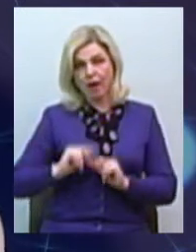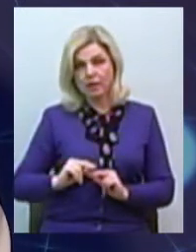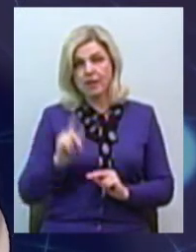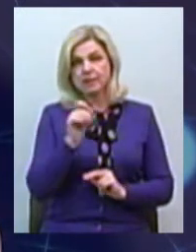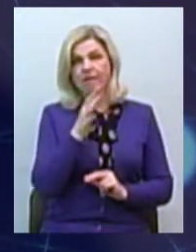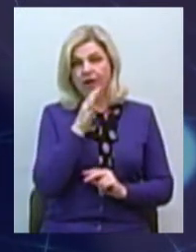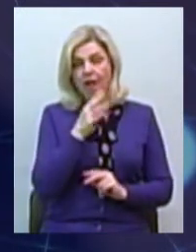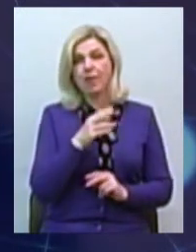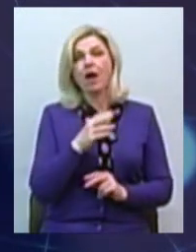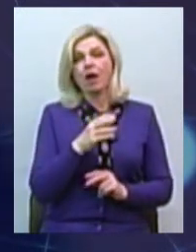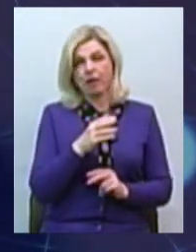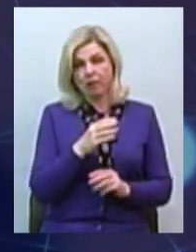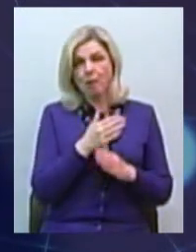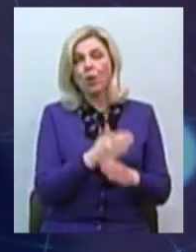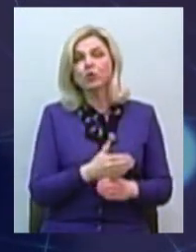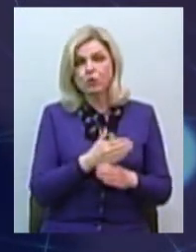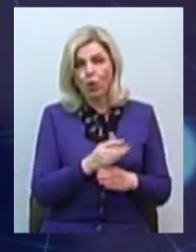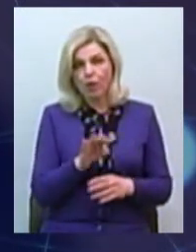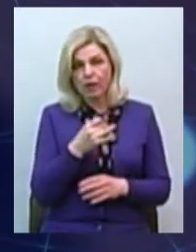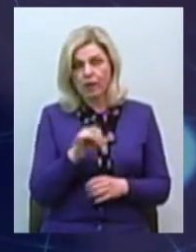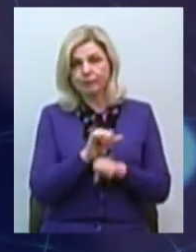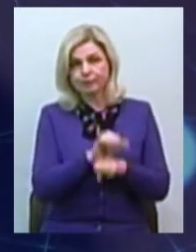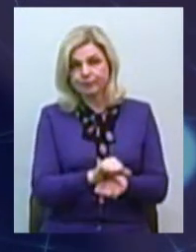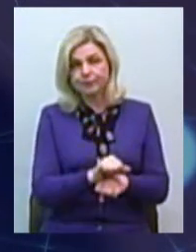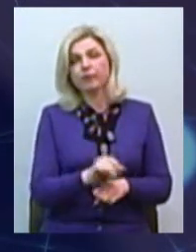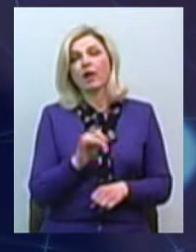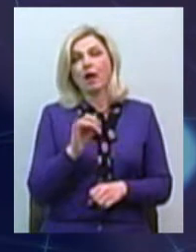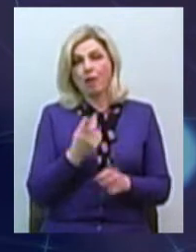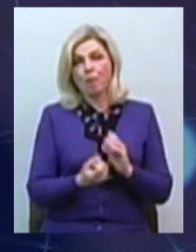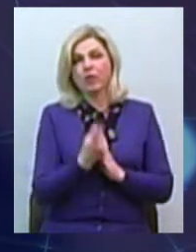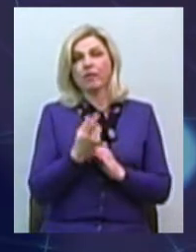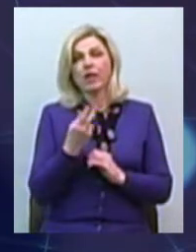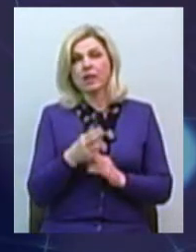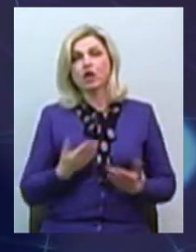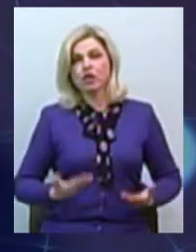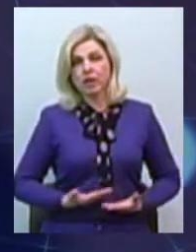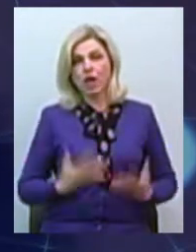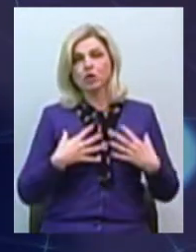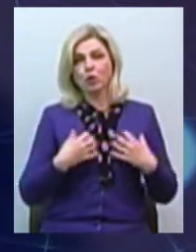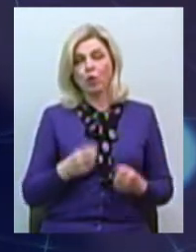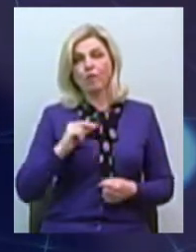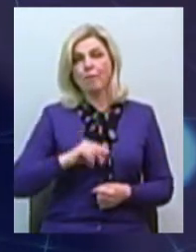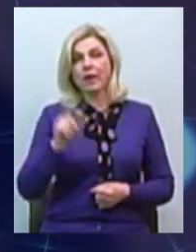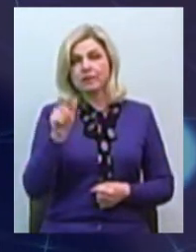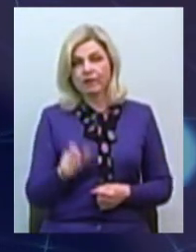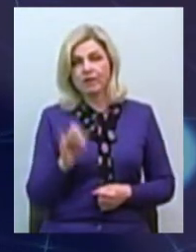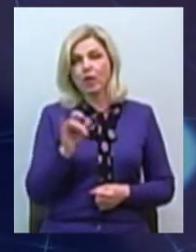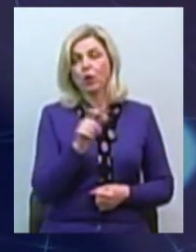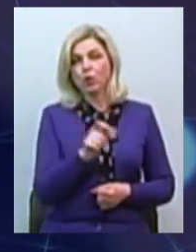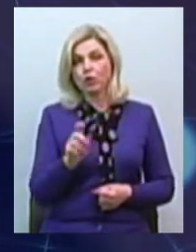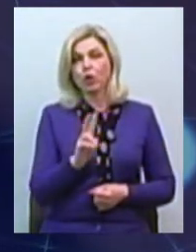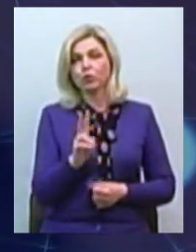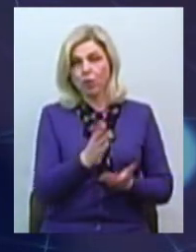простою, коли виникла виробнича ситуація небезпечна для життя та здоров'я працівника або для людей, які його оточують,